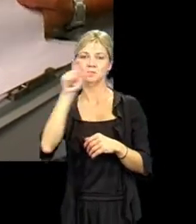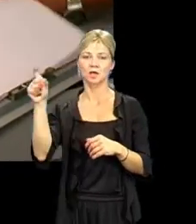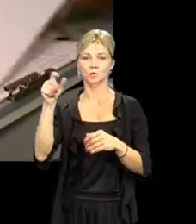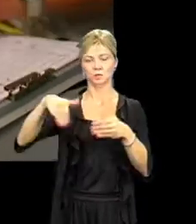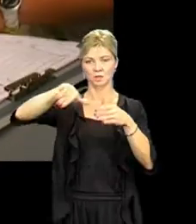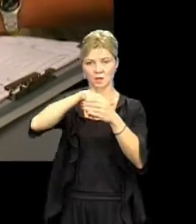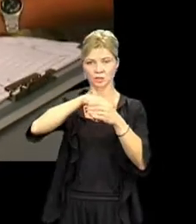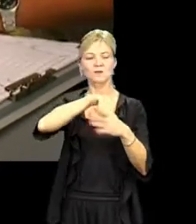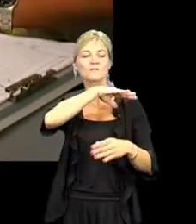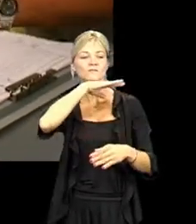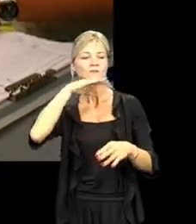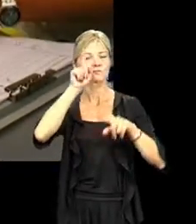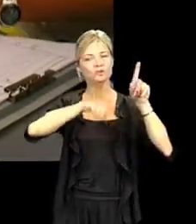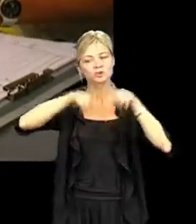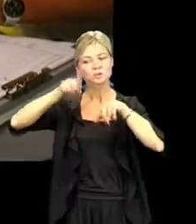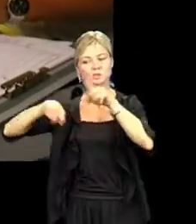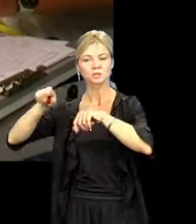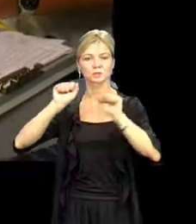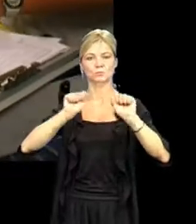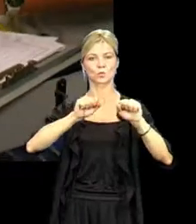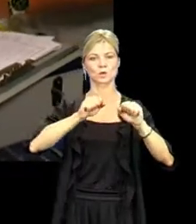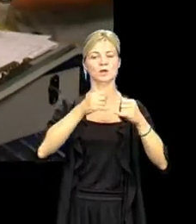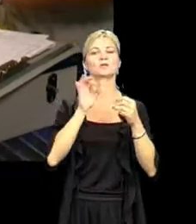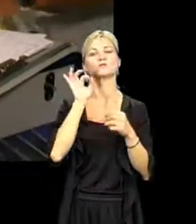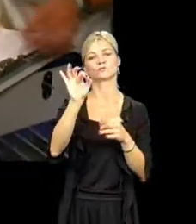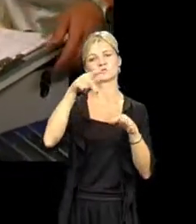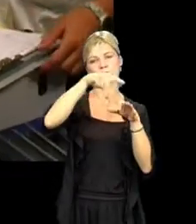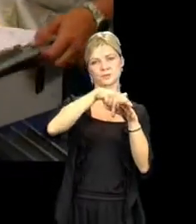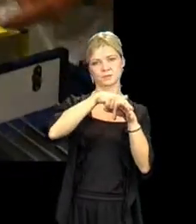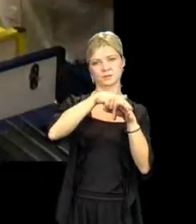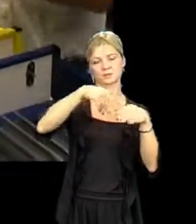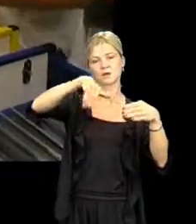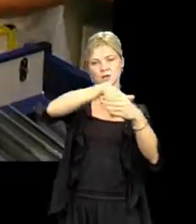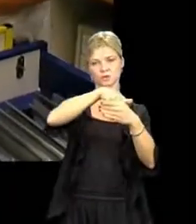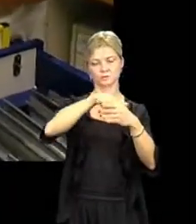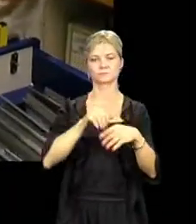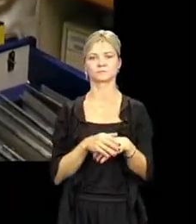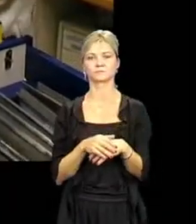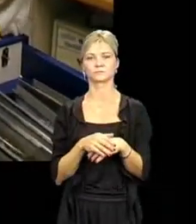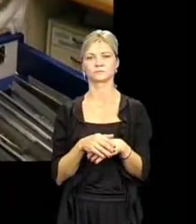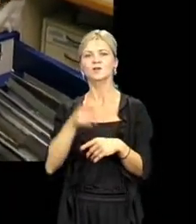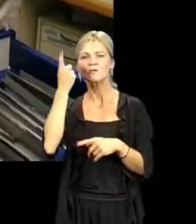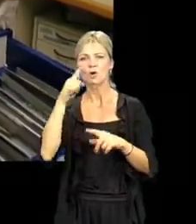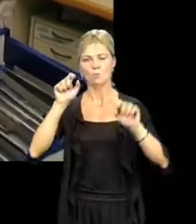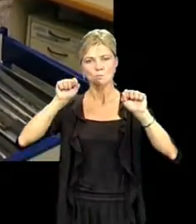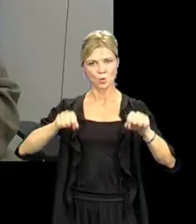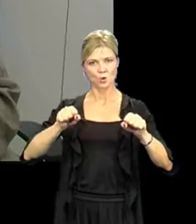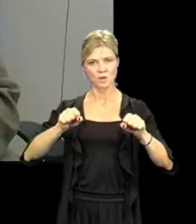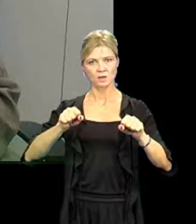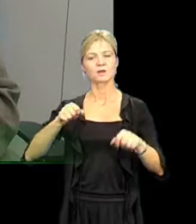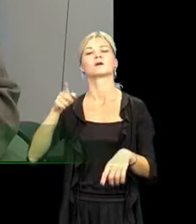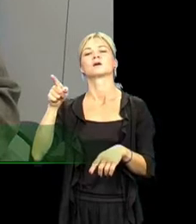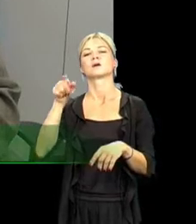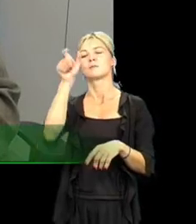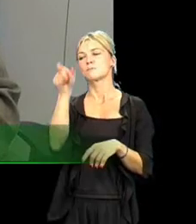Dies ist nur durch das große soziale Engagement der Personalabteilung unter der Leitung von Herrn Alfred Neuhold möglich. Wir